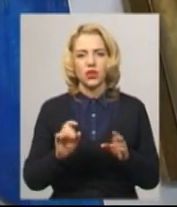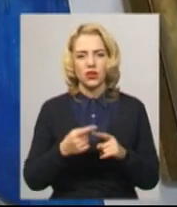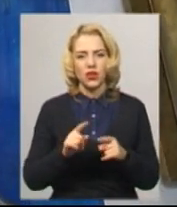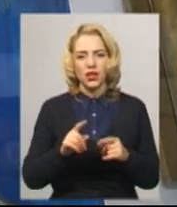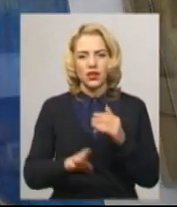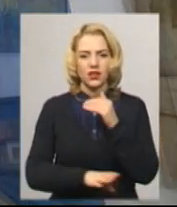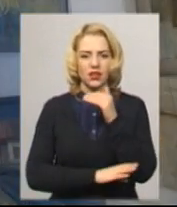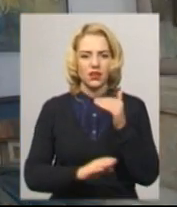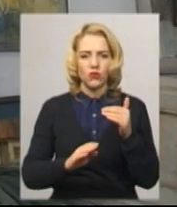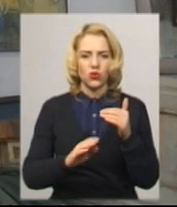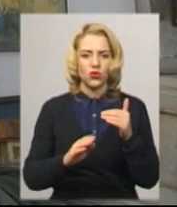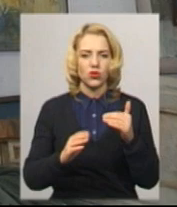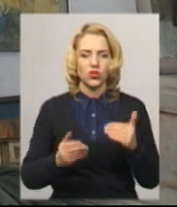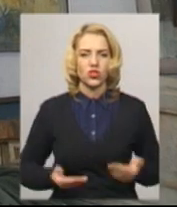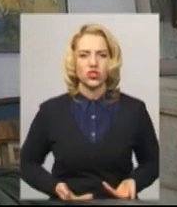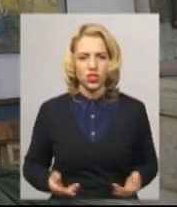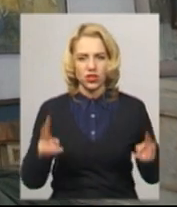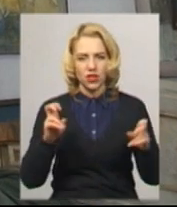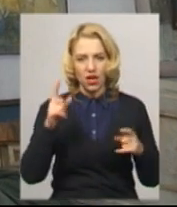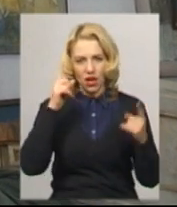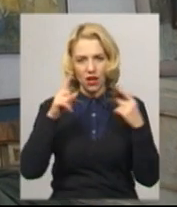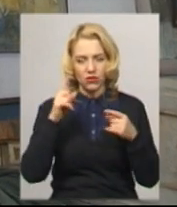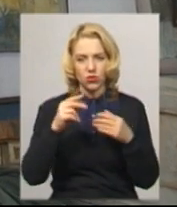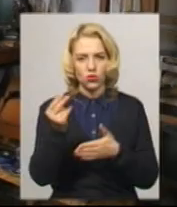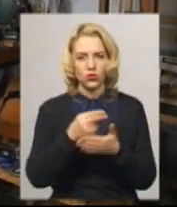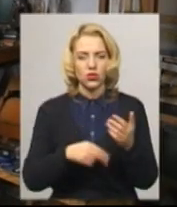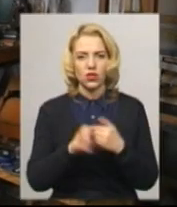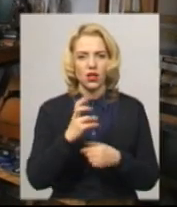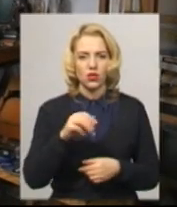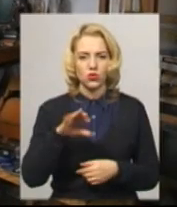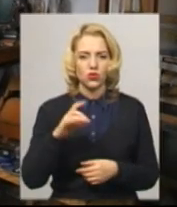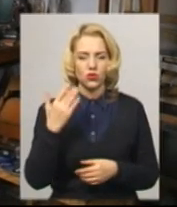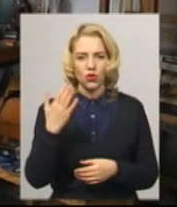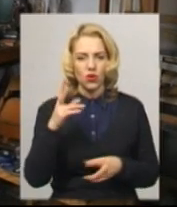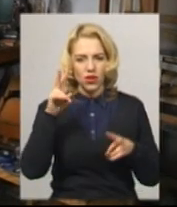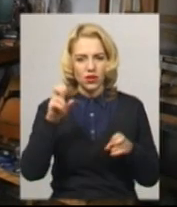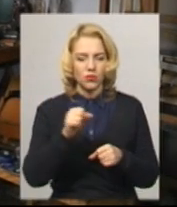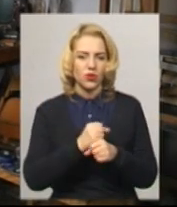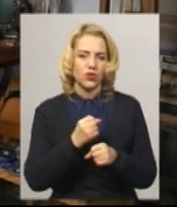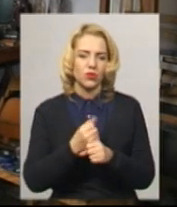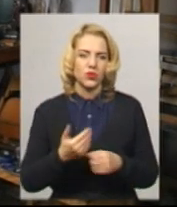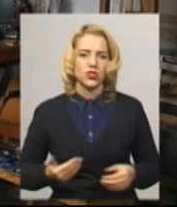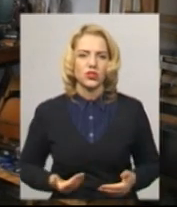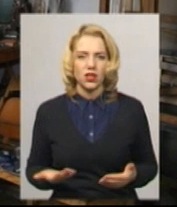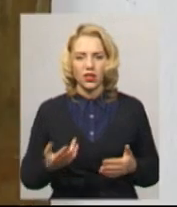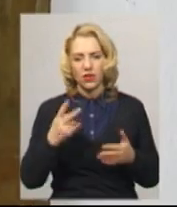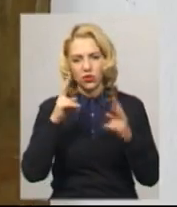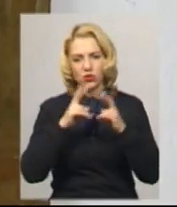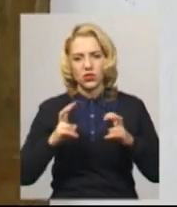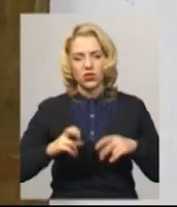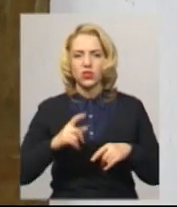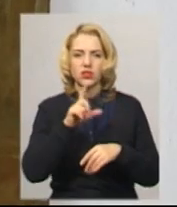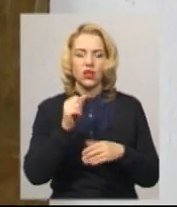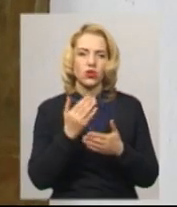«Дерево життя» автор – хмельницький художник Олександр Антонюк. Каже, основна тема його робіт – життя, яке він досліджує за допомогою живопису.